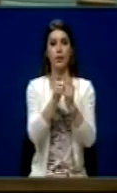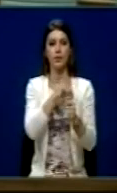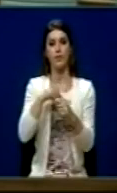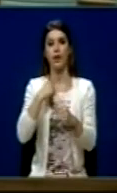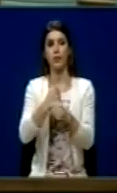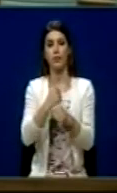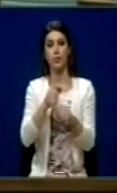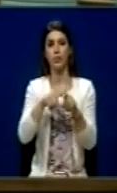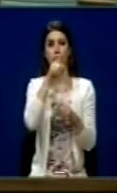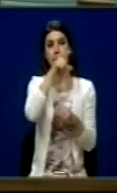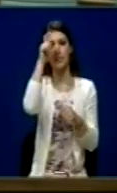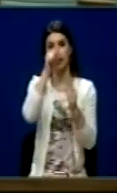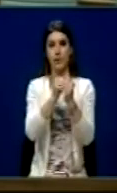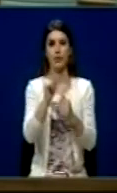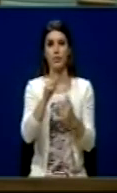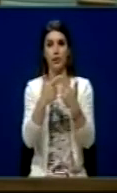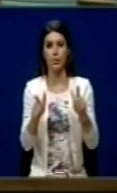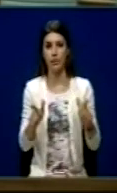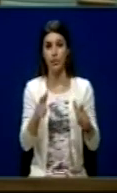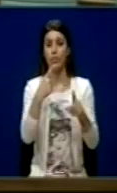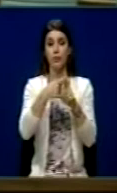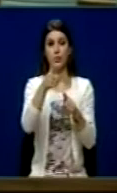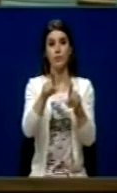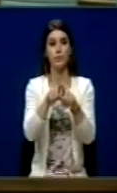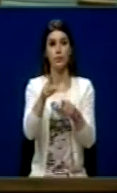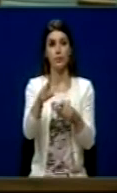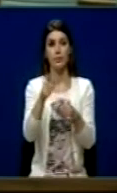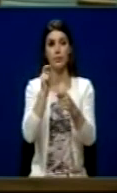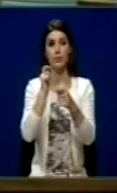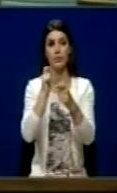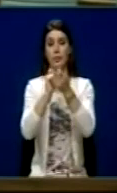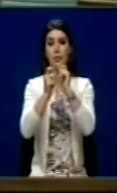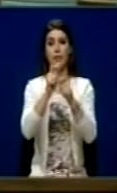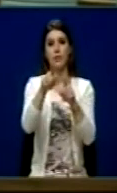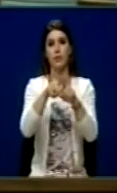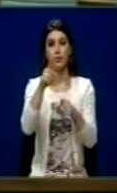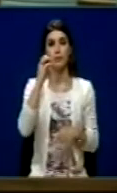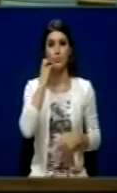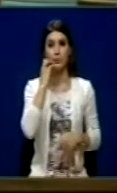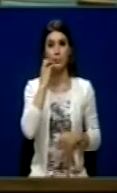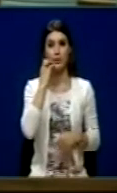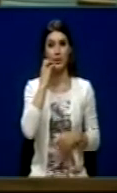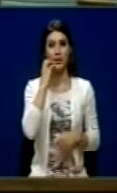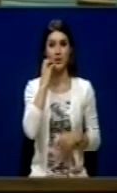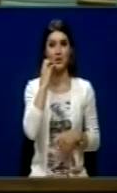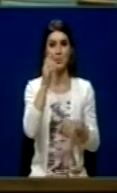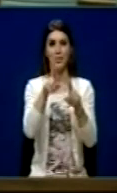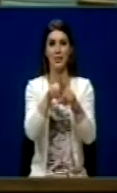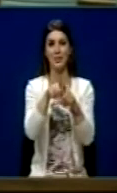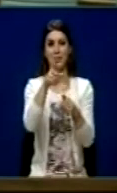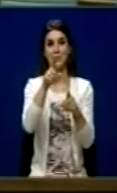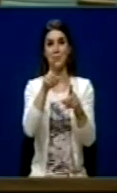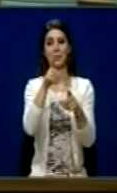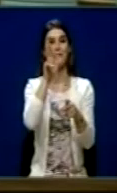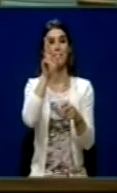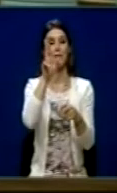me ato që e kundështon shtetin tonë, pa me sërbinë. Dhe shpikërishë këmarveshje e Brukselet dhe procesi i dialogu, aji që përë krijon një